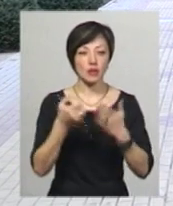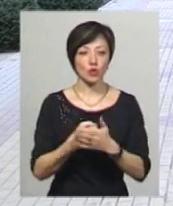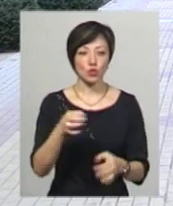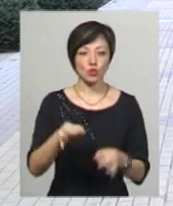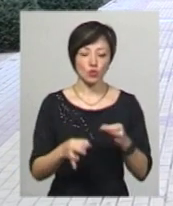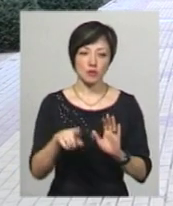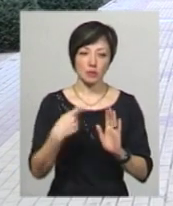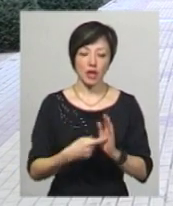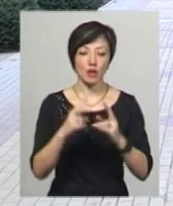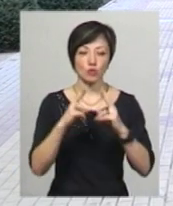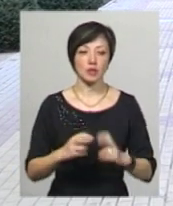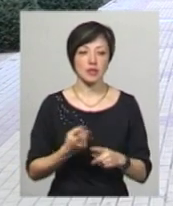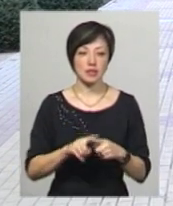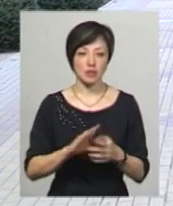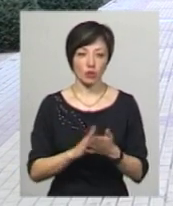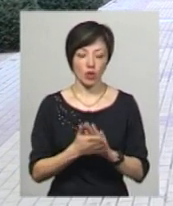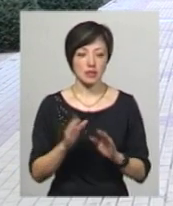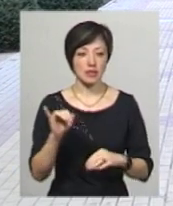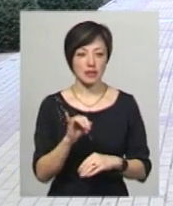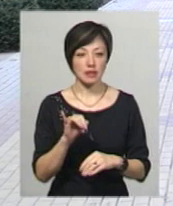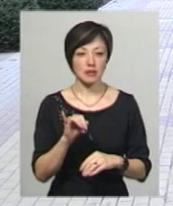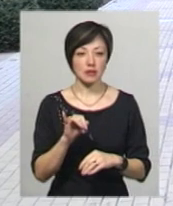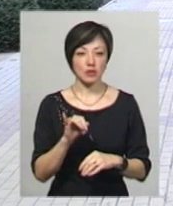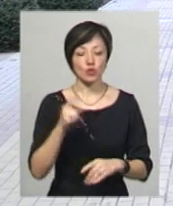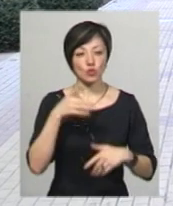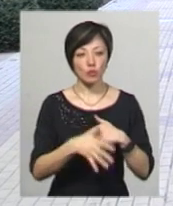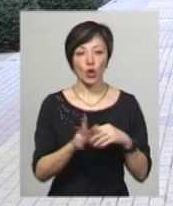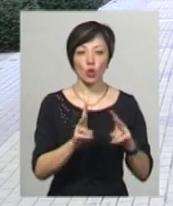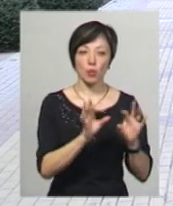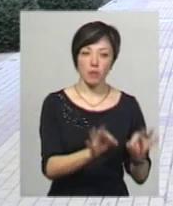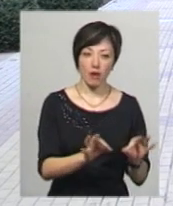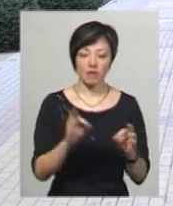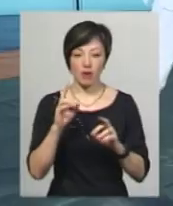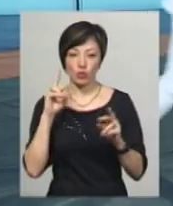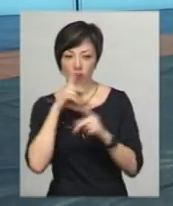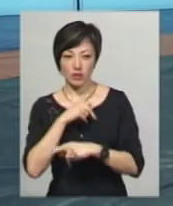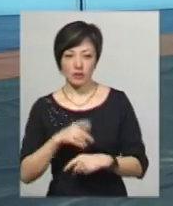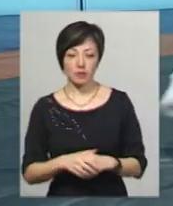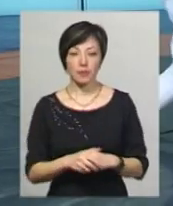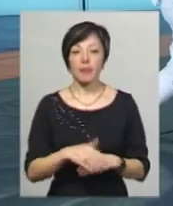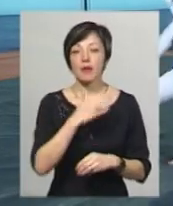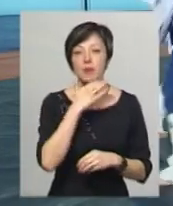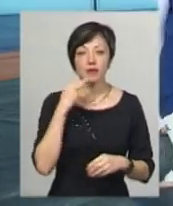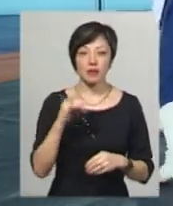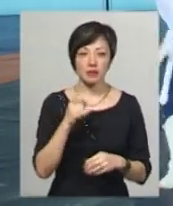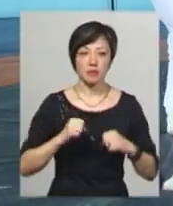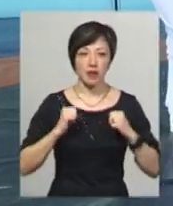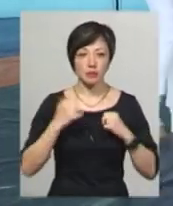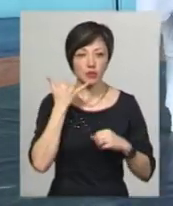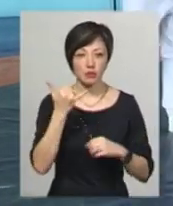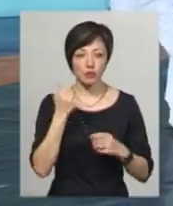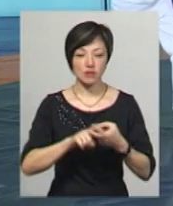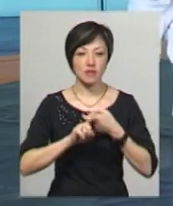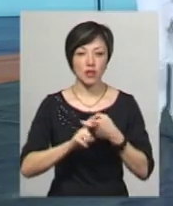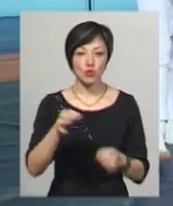суду з питанням розібратися цієї ситуації і зрозуміти, хто ж прав, а хто ж все-таки виноват. Ми неодноразово намагалися по телефону зв